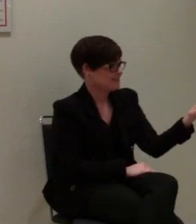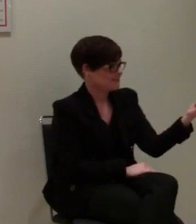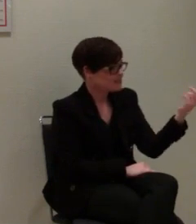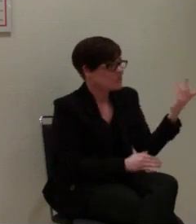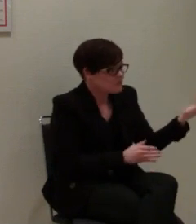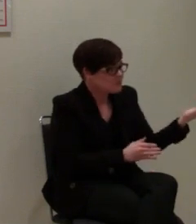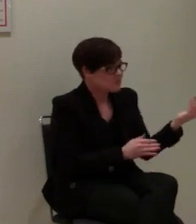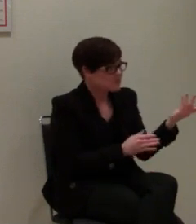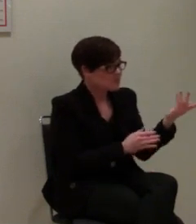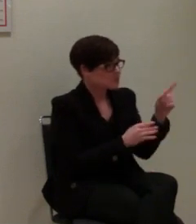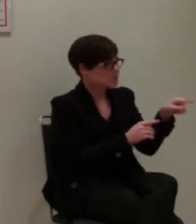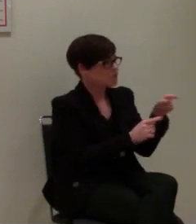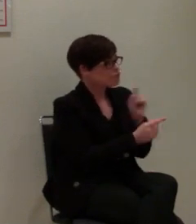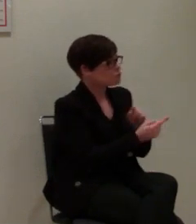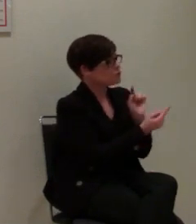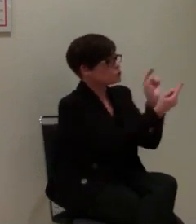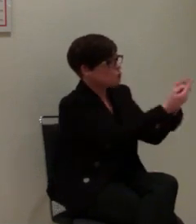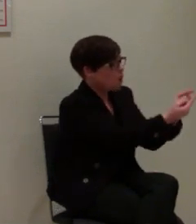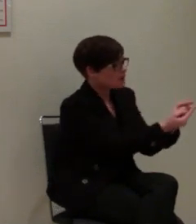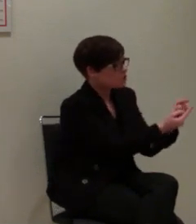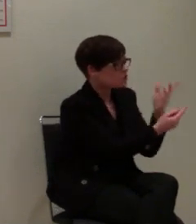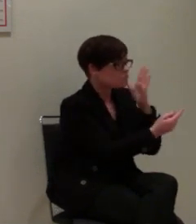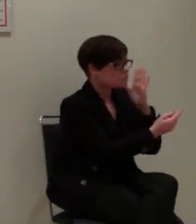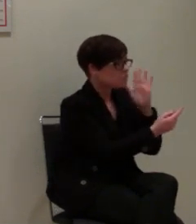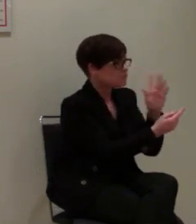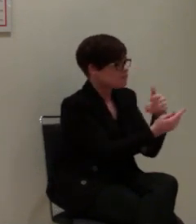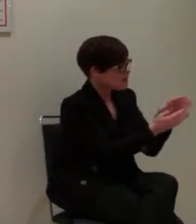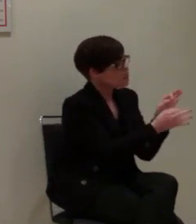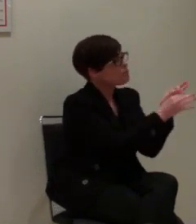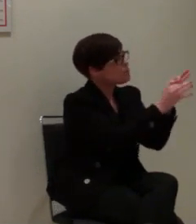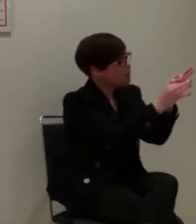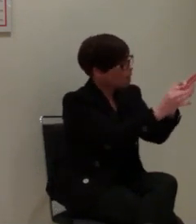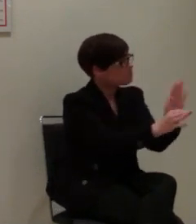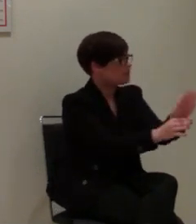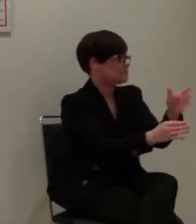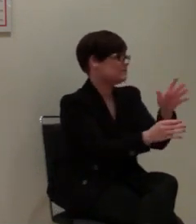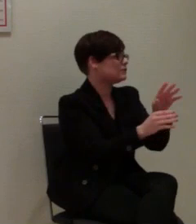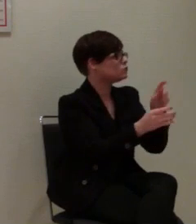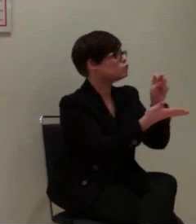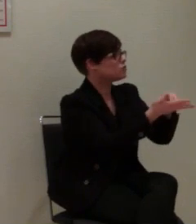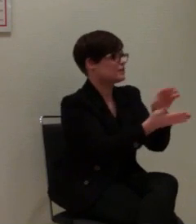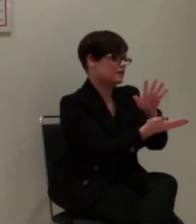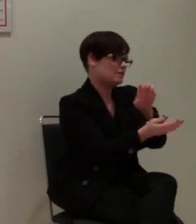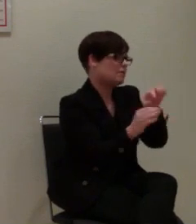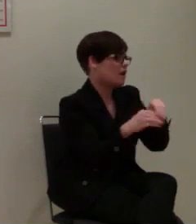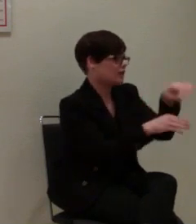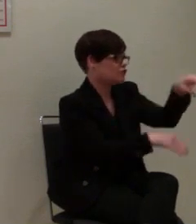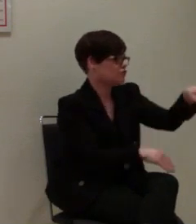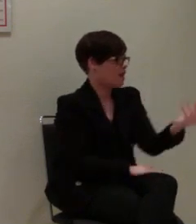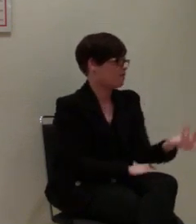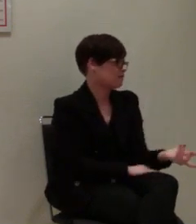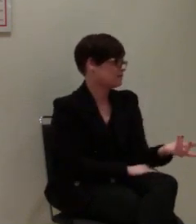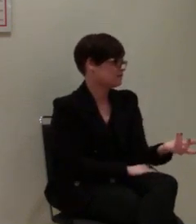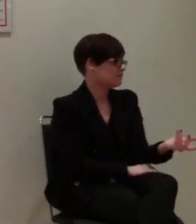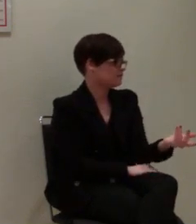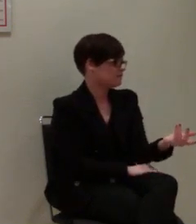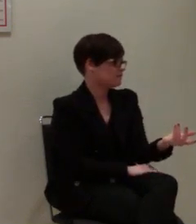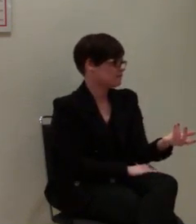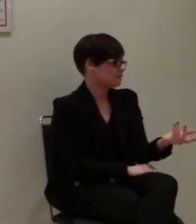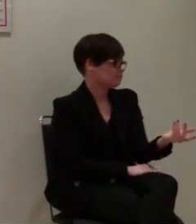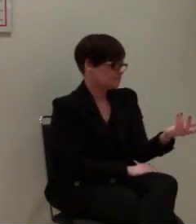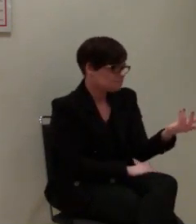-SMS, dass er aufgrund der Zuordnung der SMS zu einer Leitstelle geortet wurde. Wurde jetzt aber zum Beispiel eine Ortung von einer Leitstelle